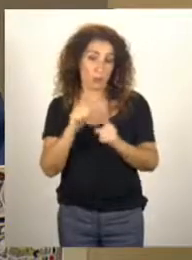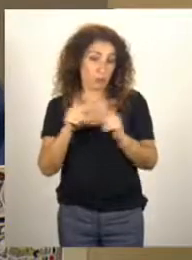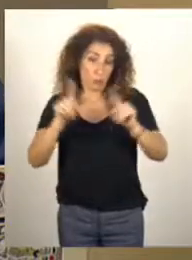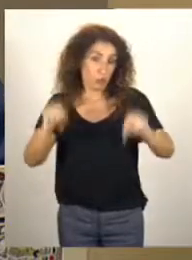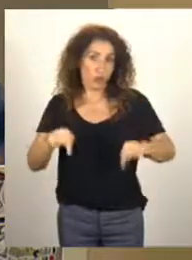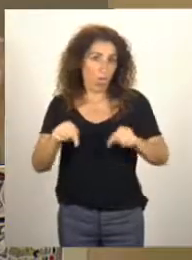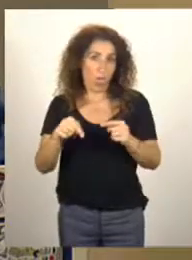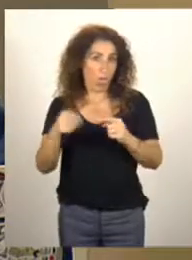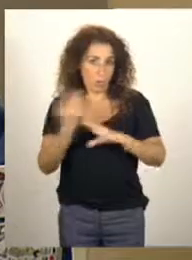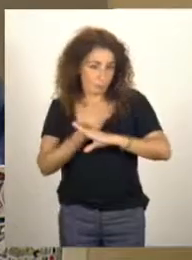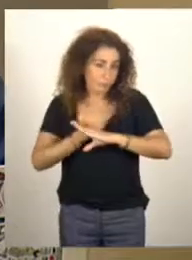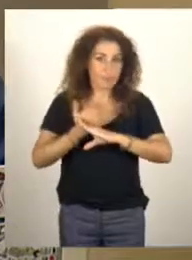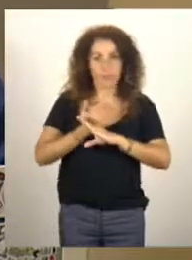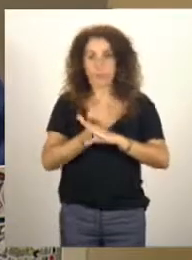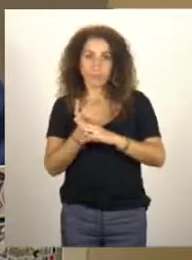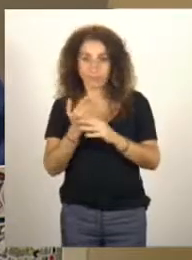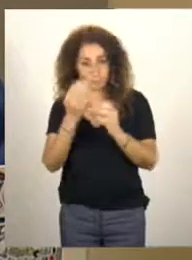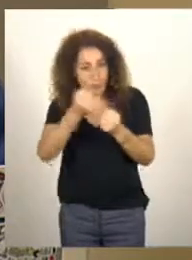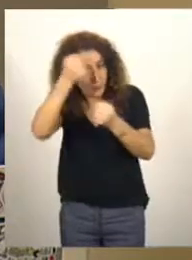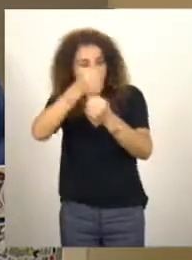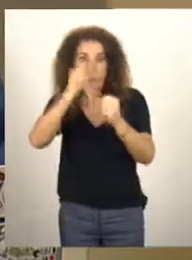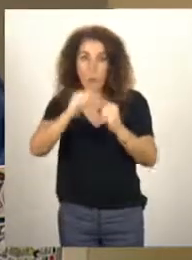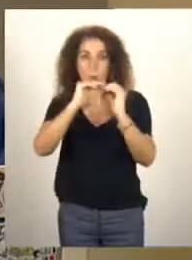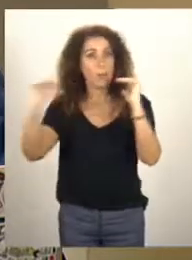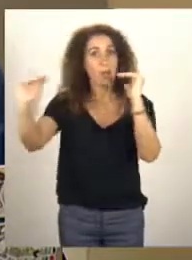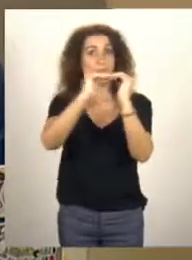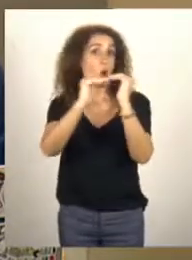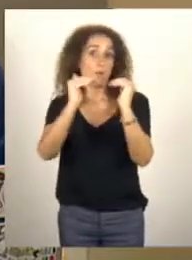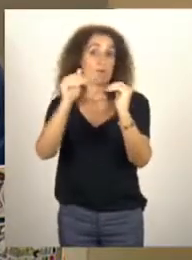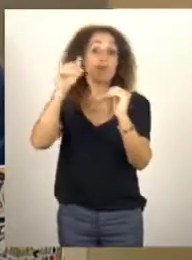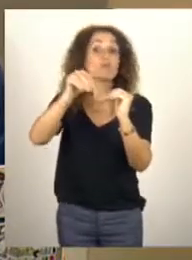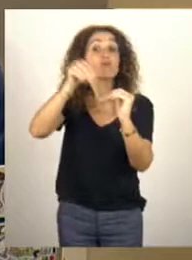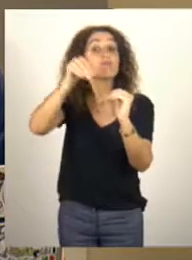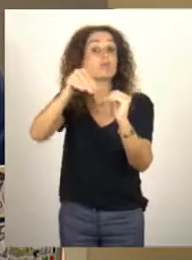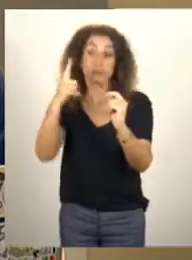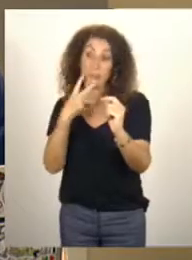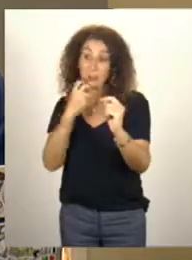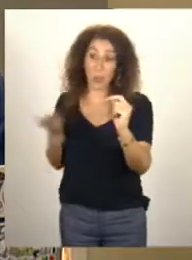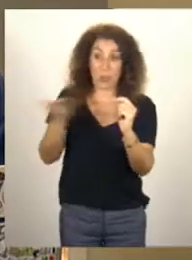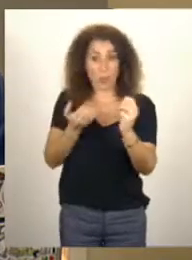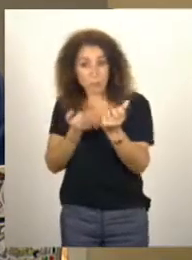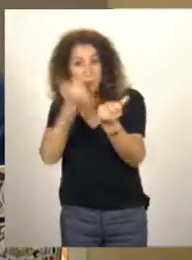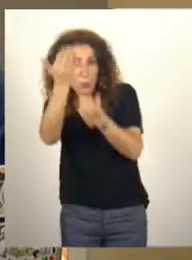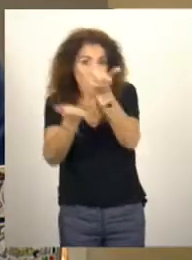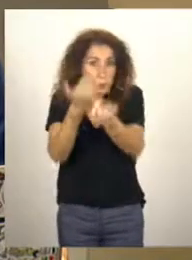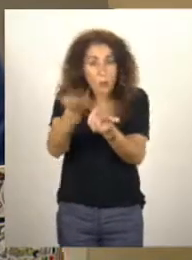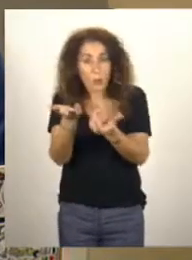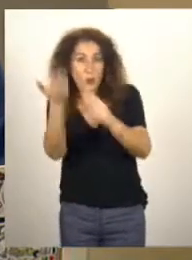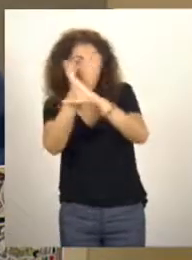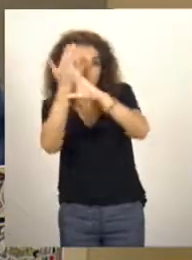permettrait de créer une plateforme où les citoyens puissent proposer des projets et voter sur ces projets.